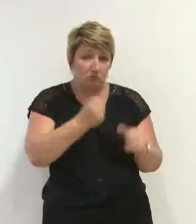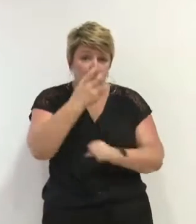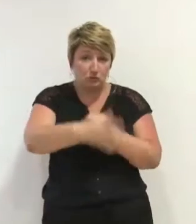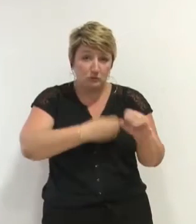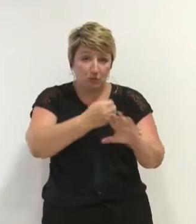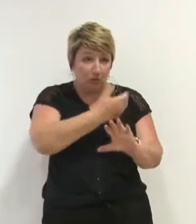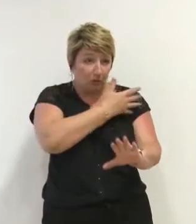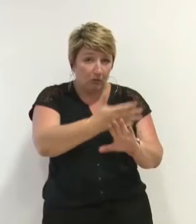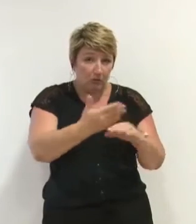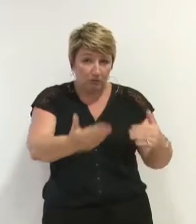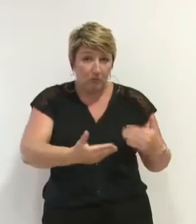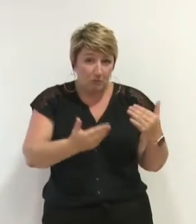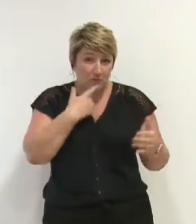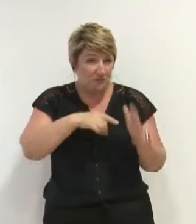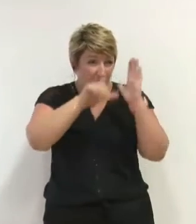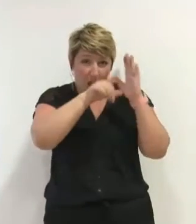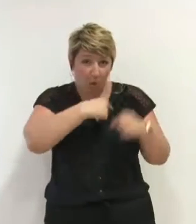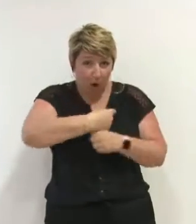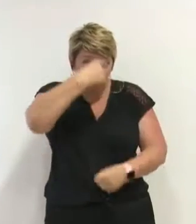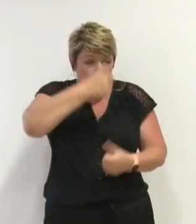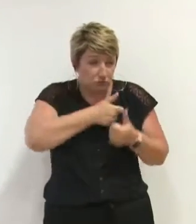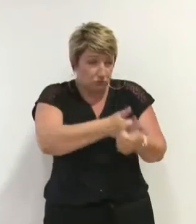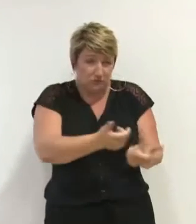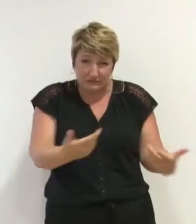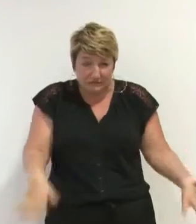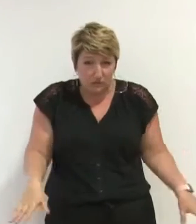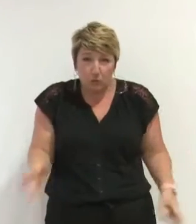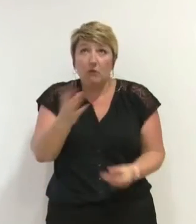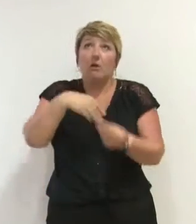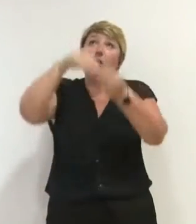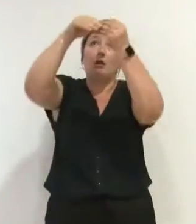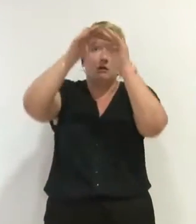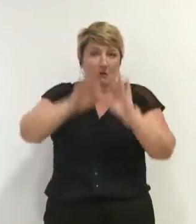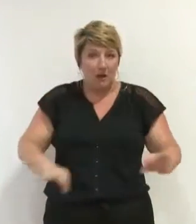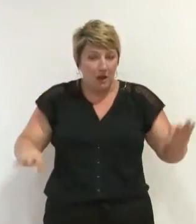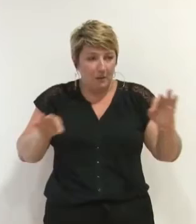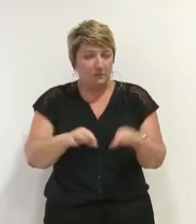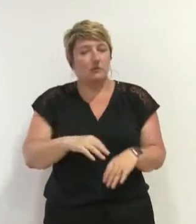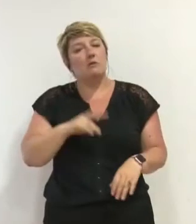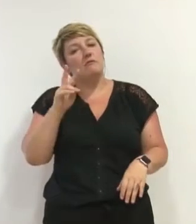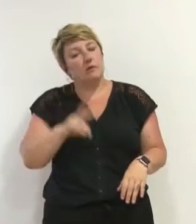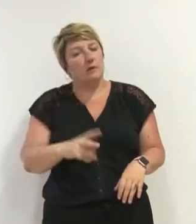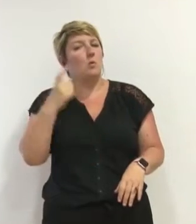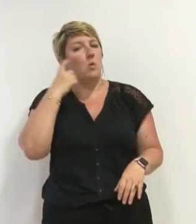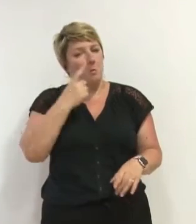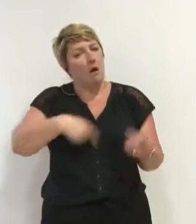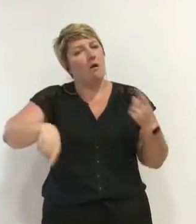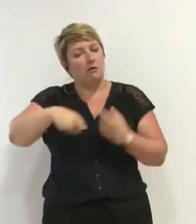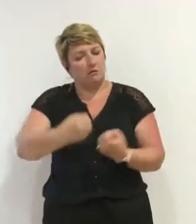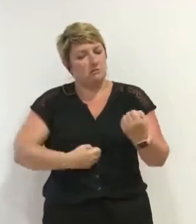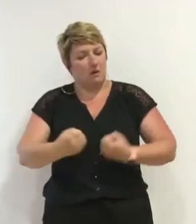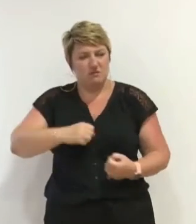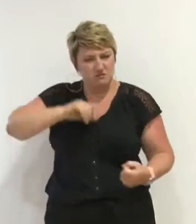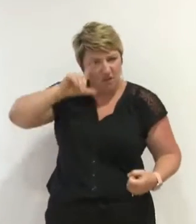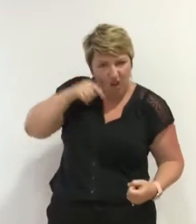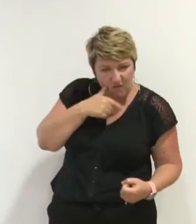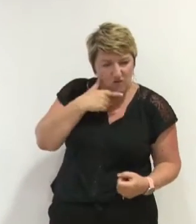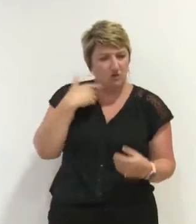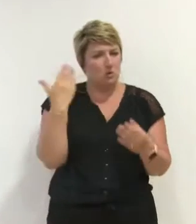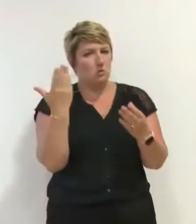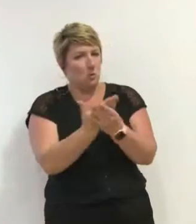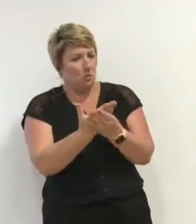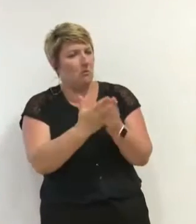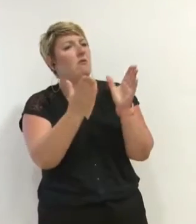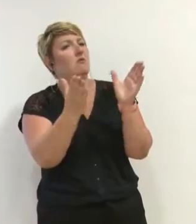années, et c'est réglementaire. Nous souhaitons à ce niveau noter l'effort fait par les services concernant les réponses aux documents